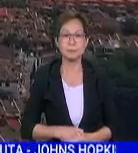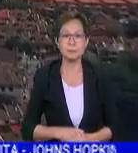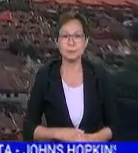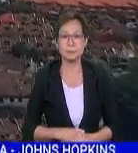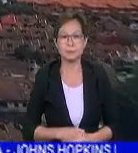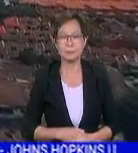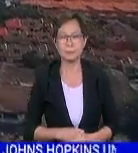Terima kasih. Terima kasih. Terima